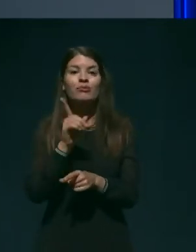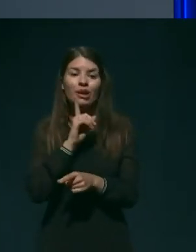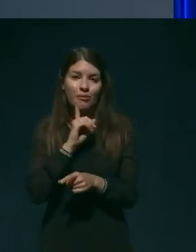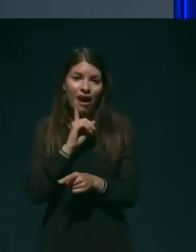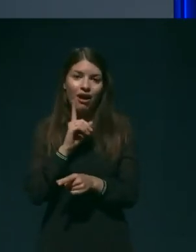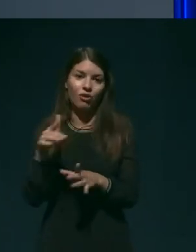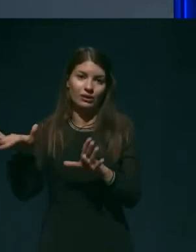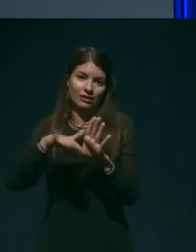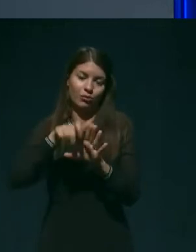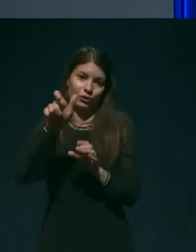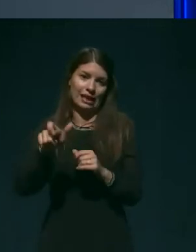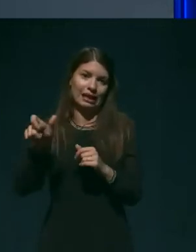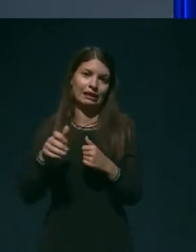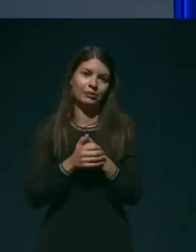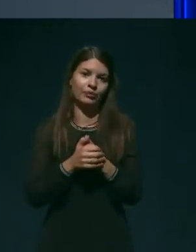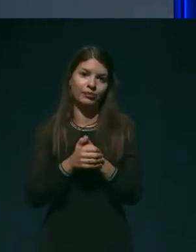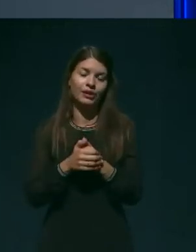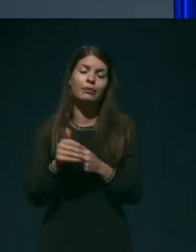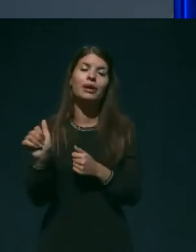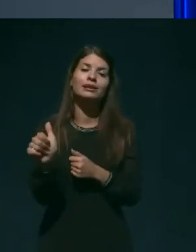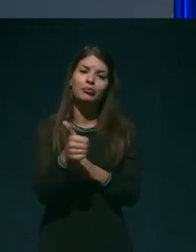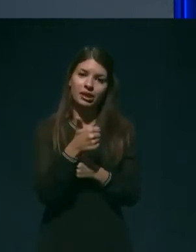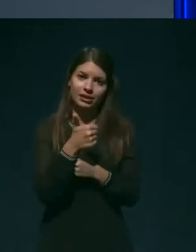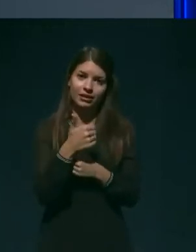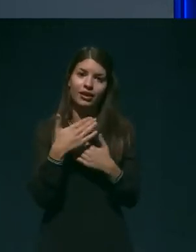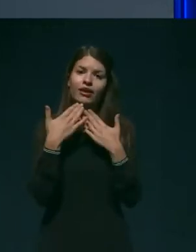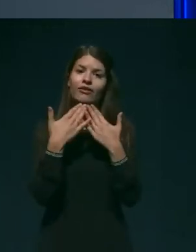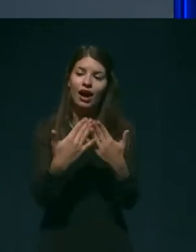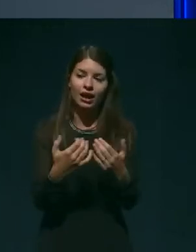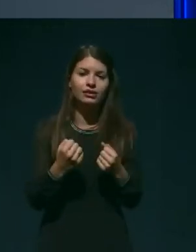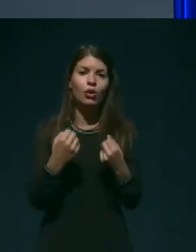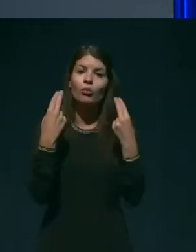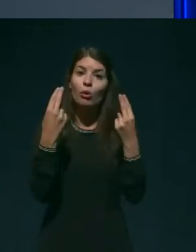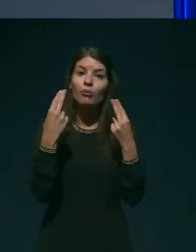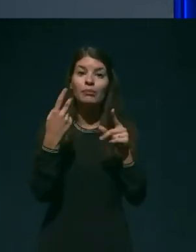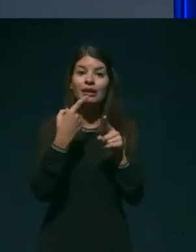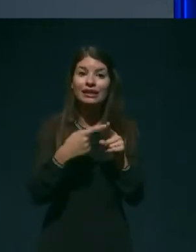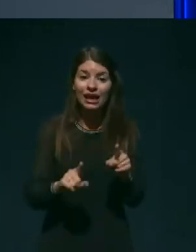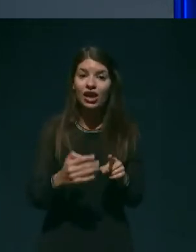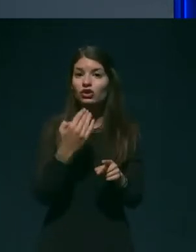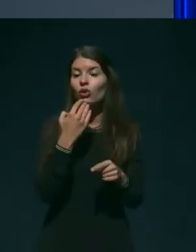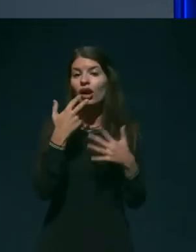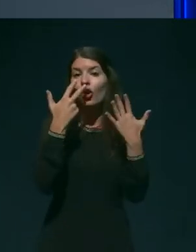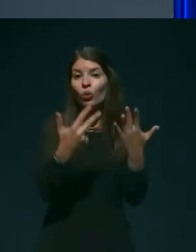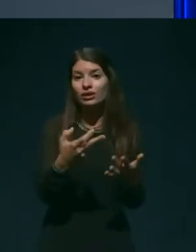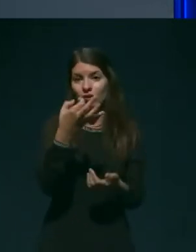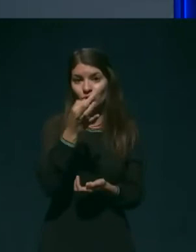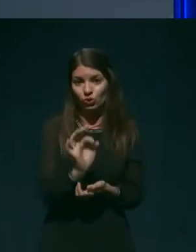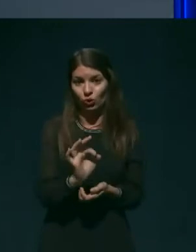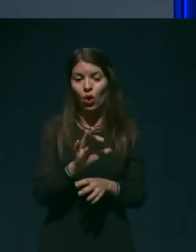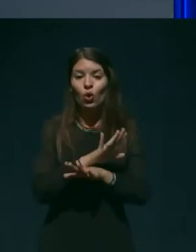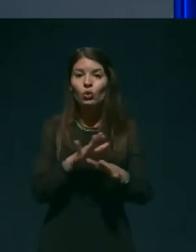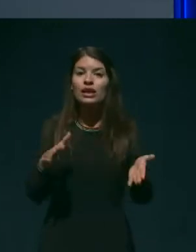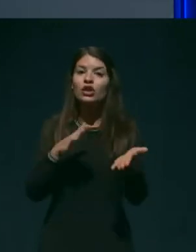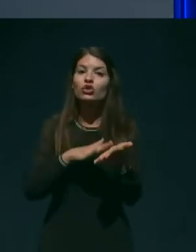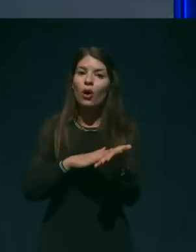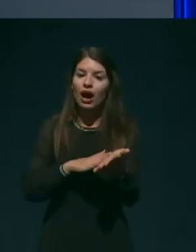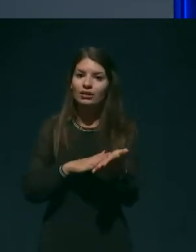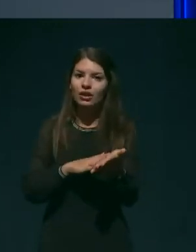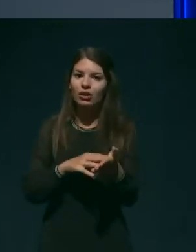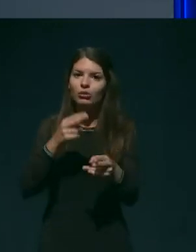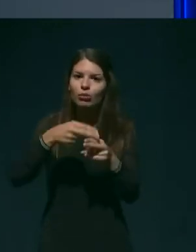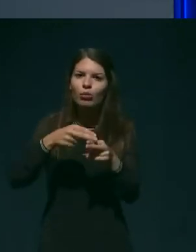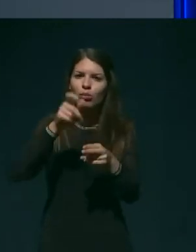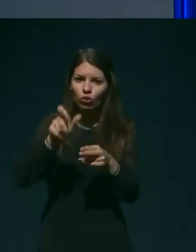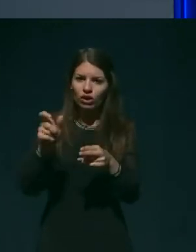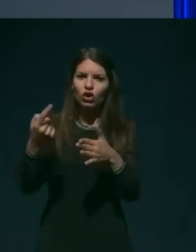nazadnje, še enkrat, pomemben del, skoraj 80 odstotkov vseh dokazano okuženjih v domu